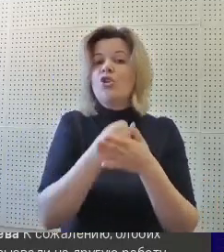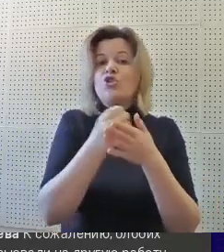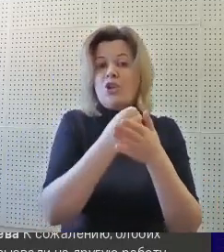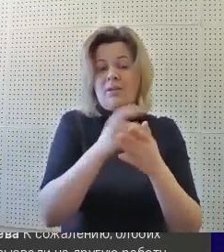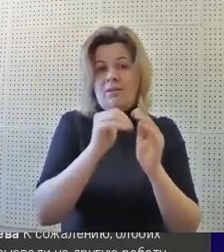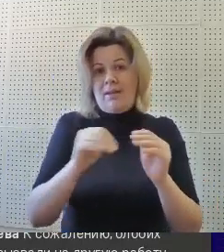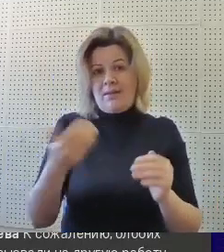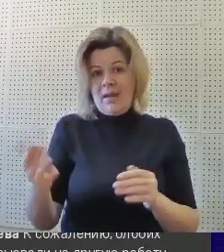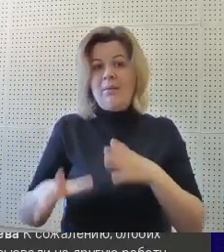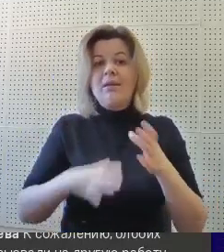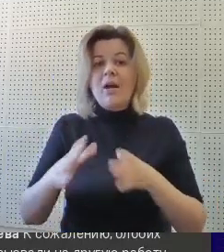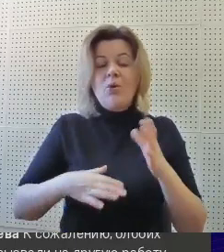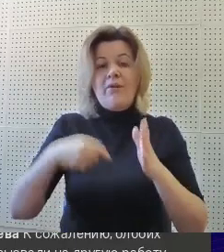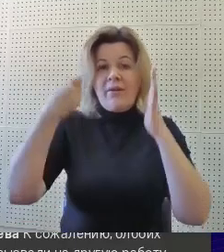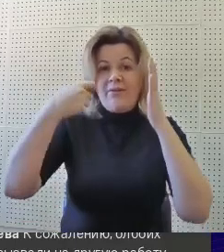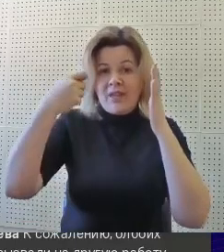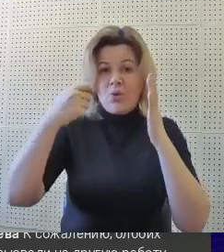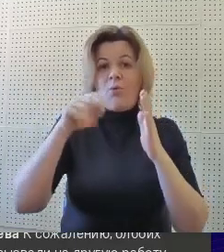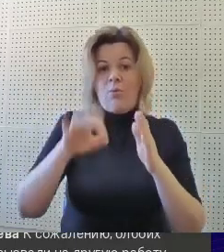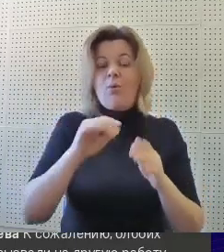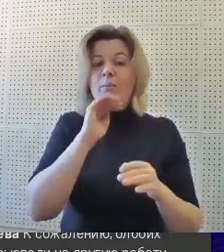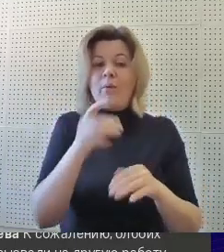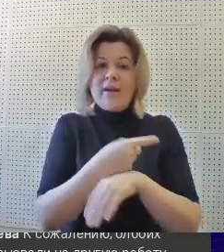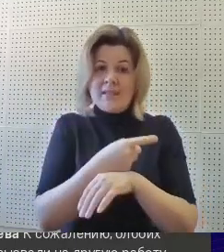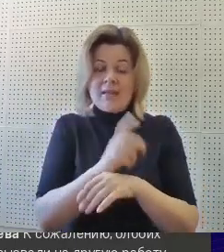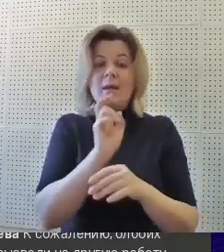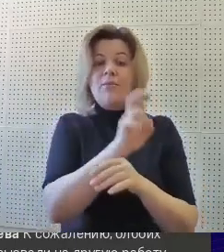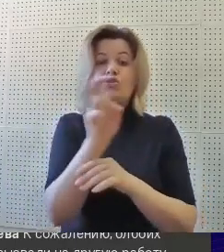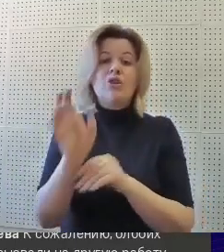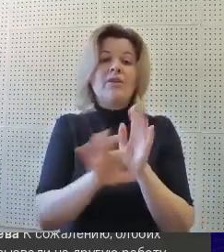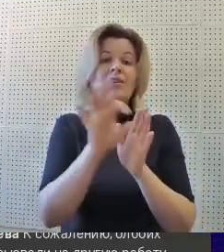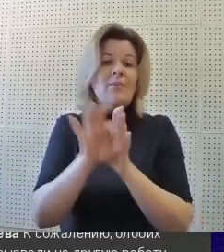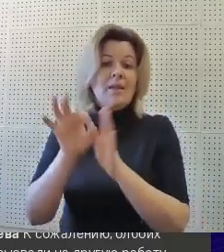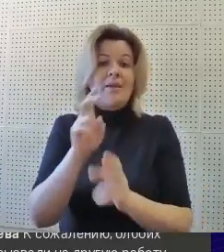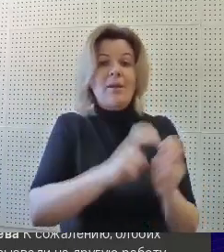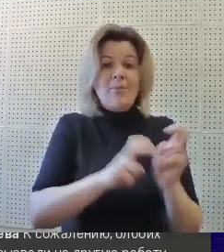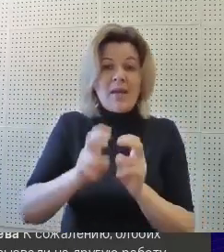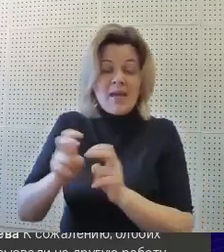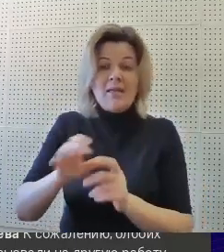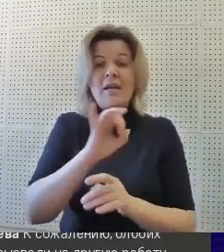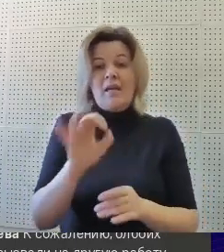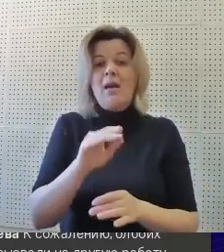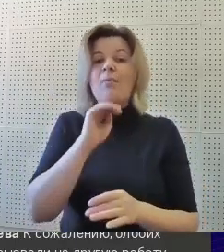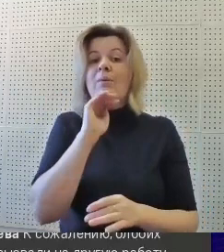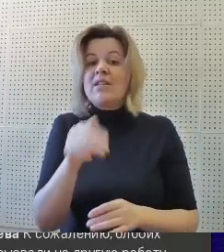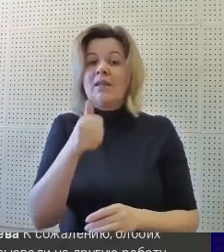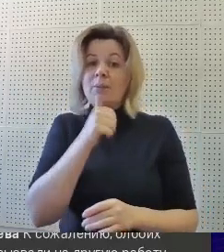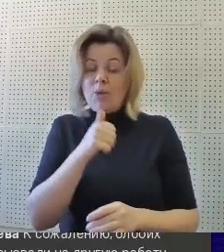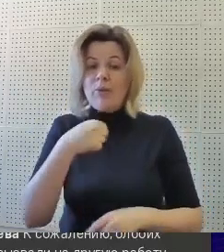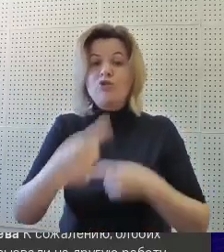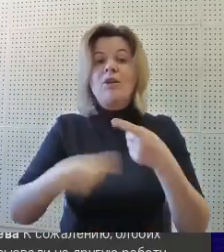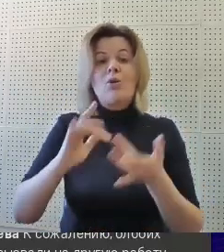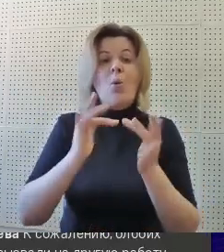Подготовка детьми видеоблоков по профориентации. Посещение выбранных предприятий и профессиональных